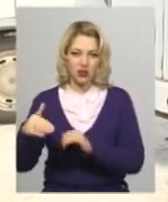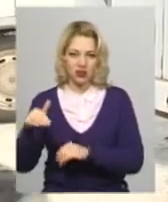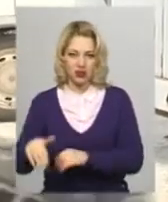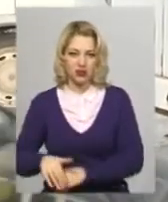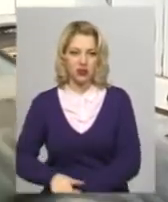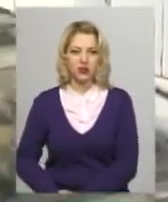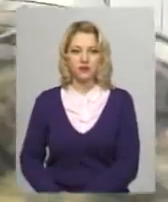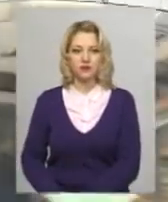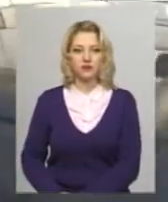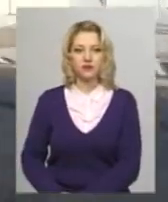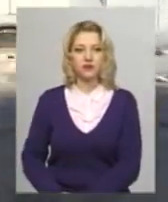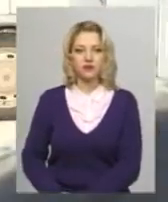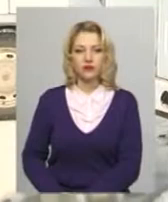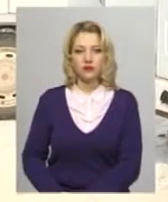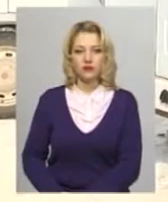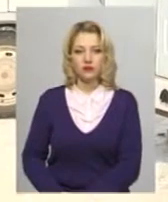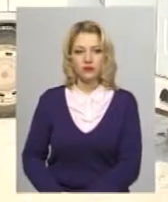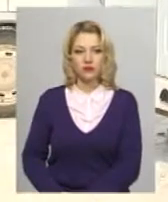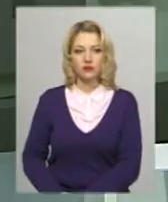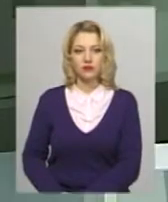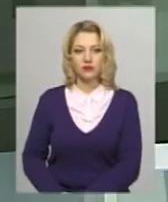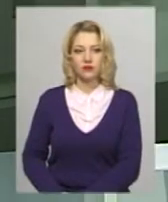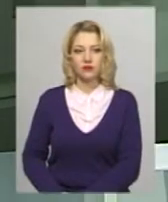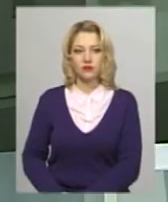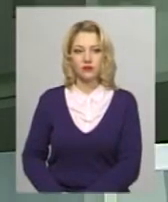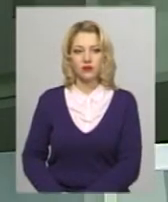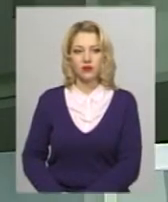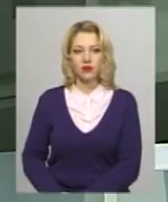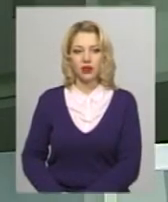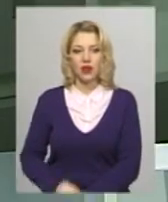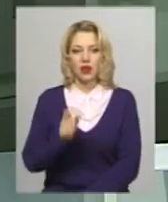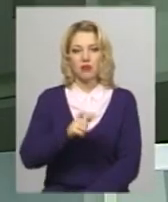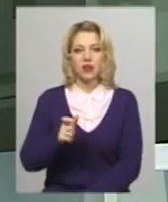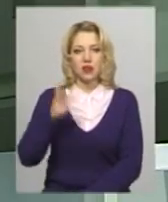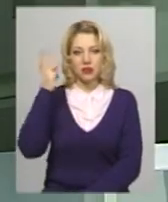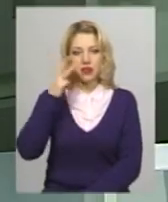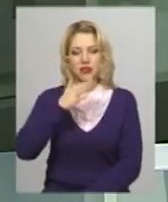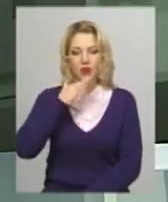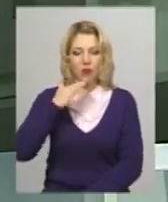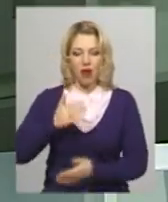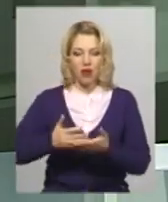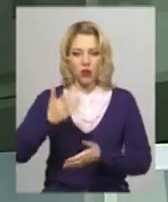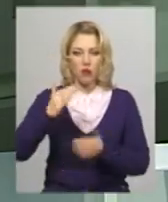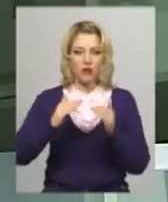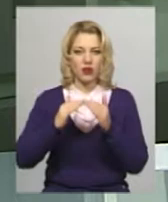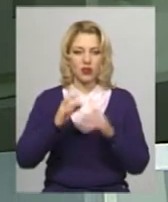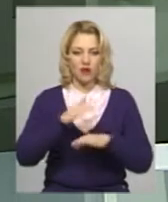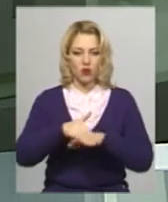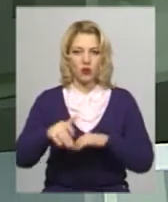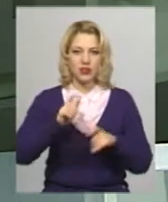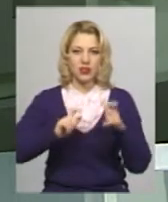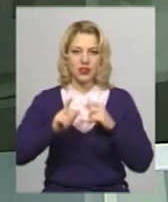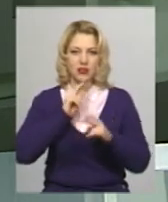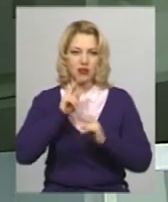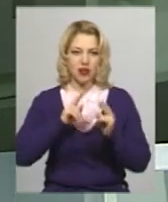Михайло Жила, Дем'ян Цегольник, новини Поділяцентр. Мешканці Хмельницької багатоповерхівки, що на вулиці Інститутській,